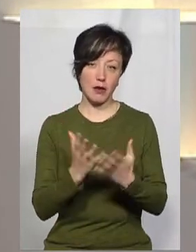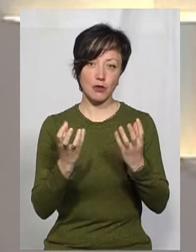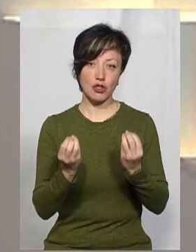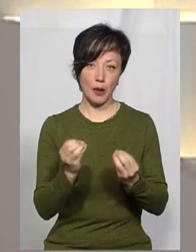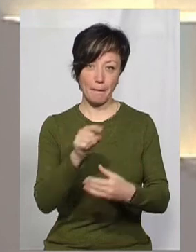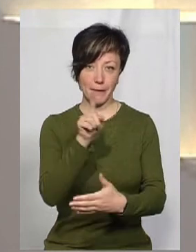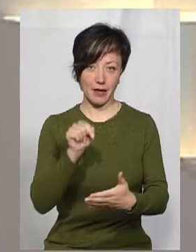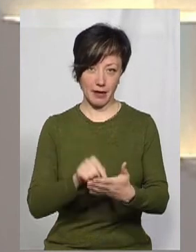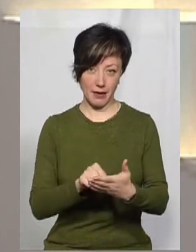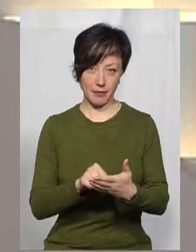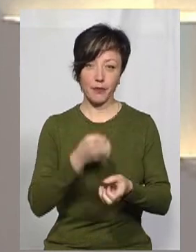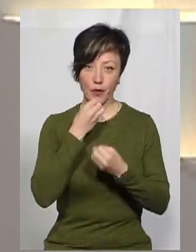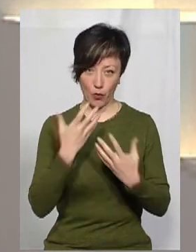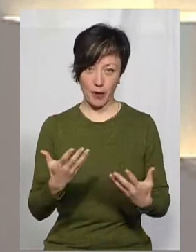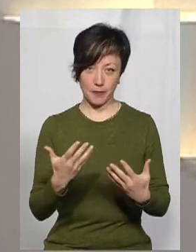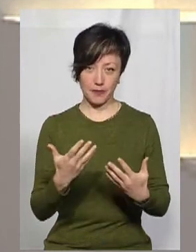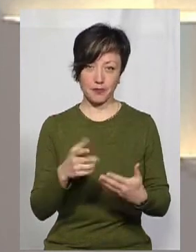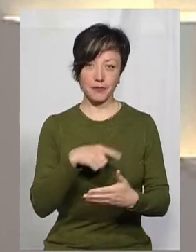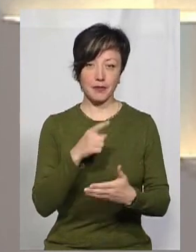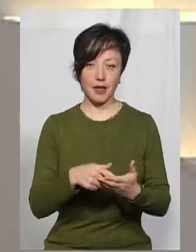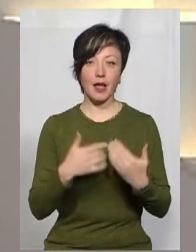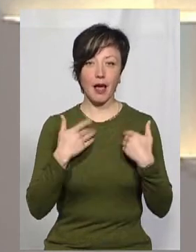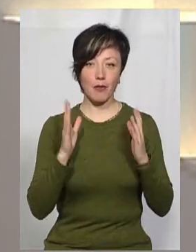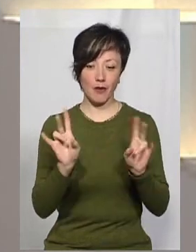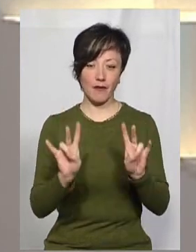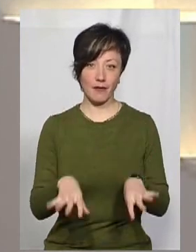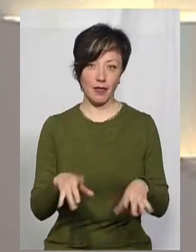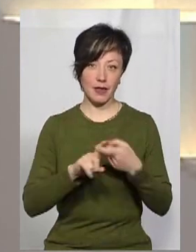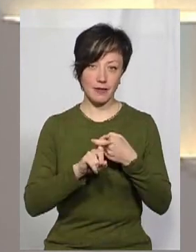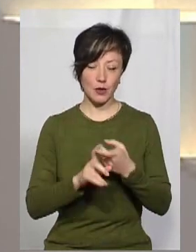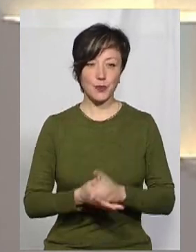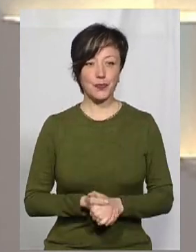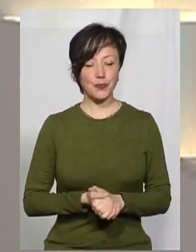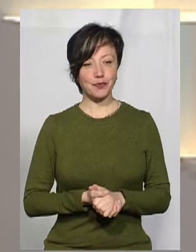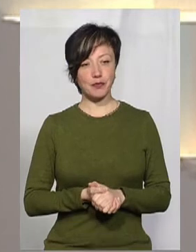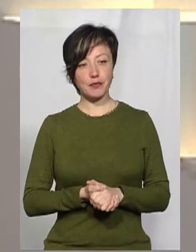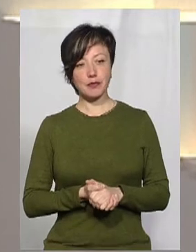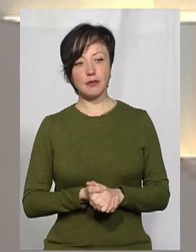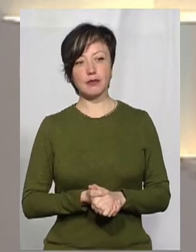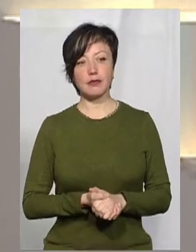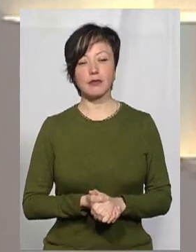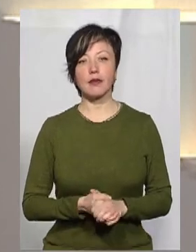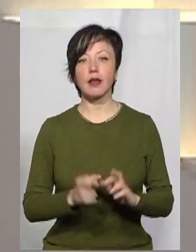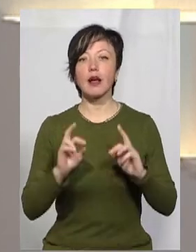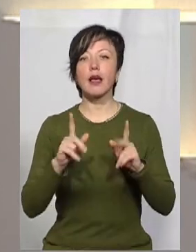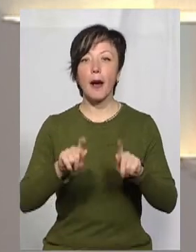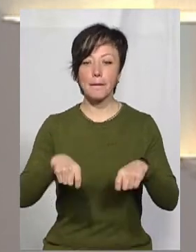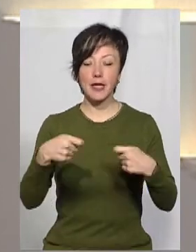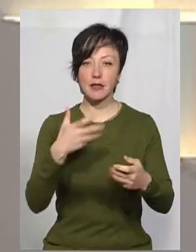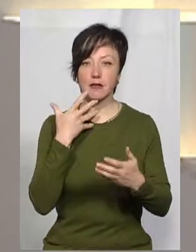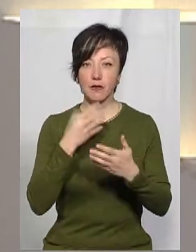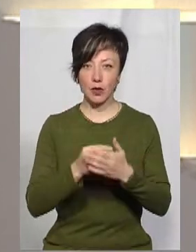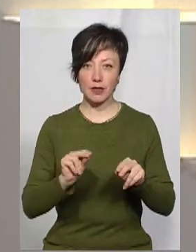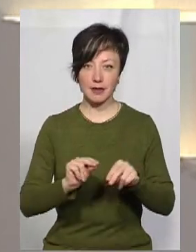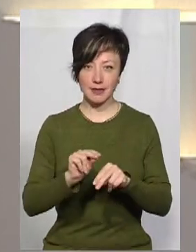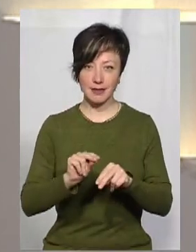ще до вас деякі питання. Добре? Я буду на зв'язку. Добре, дякую вам. А як передає свої знання і